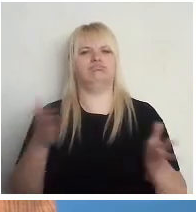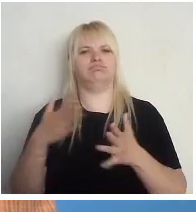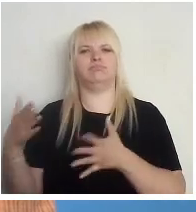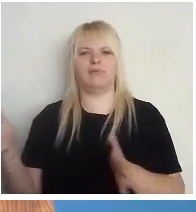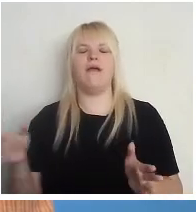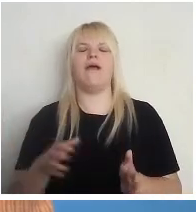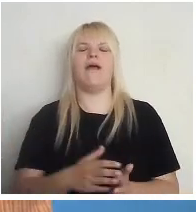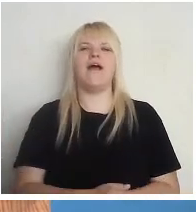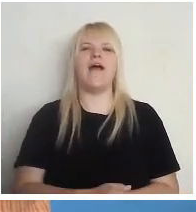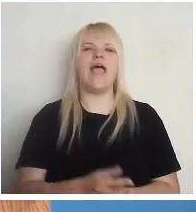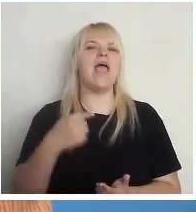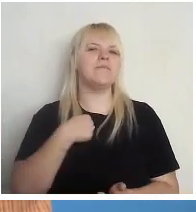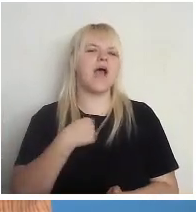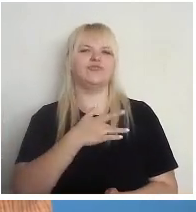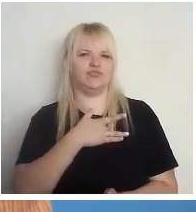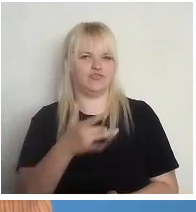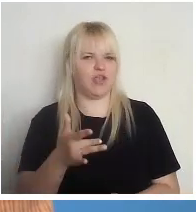Tātad, man šķiet, ka